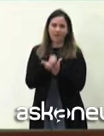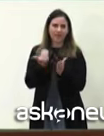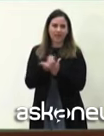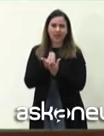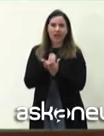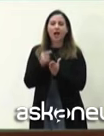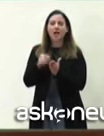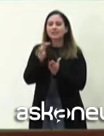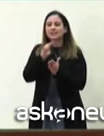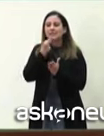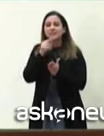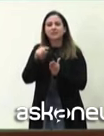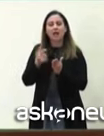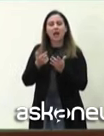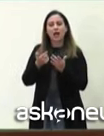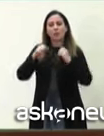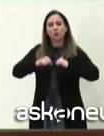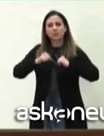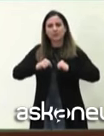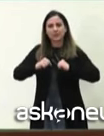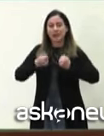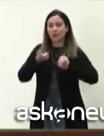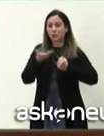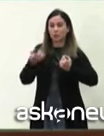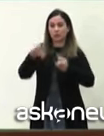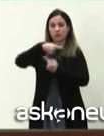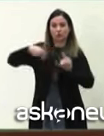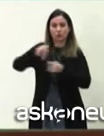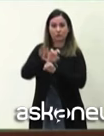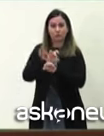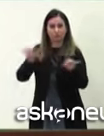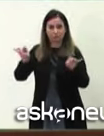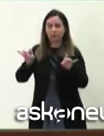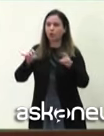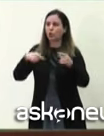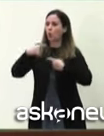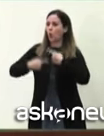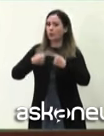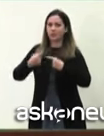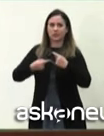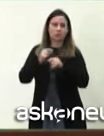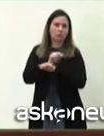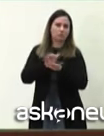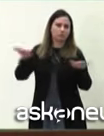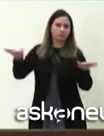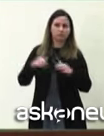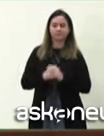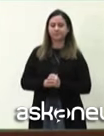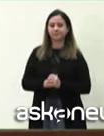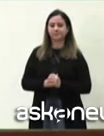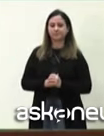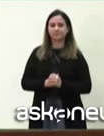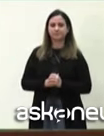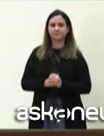la probabilità che con questi numeri di circolazione continui a diffondersi. Peraltro credo ci vengono anche a